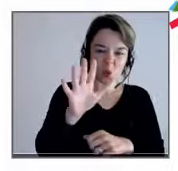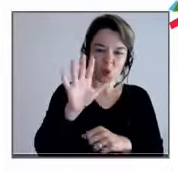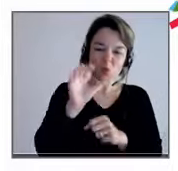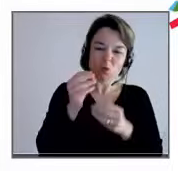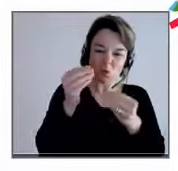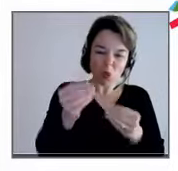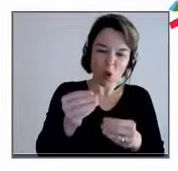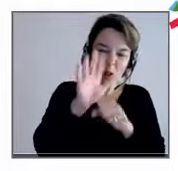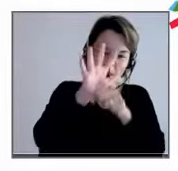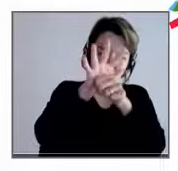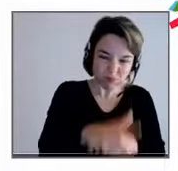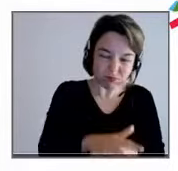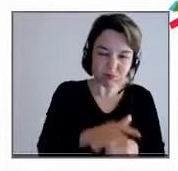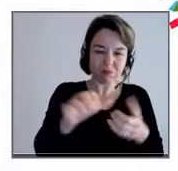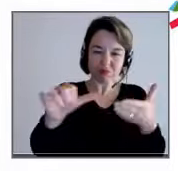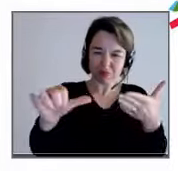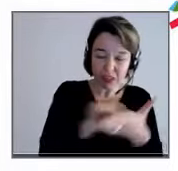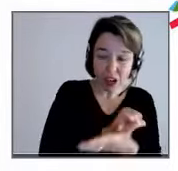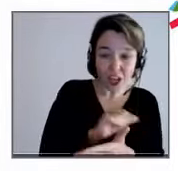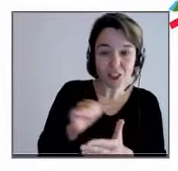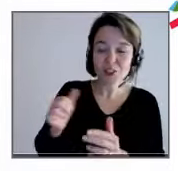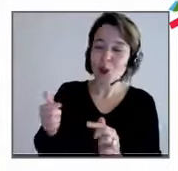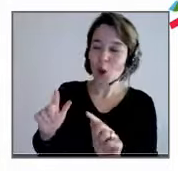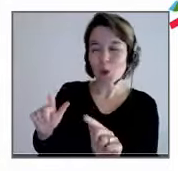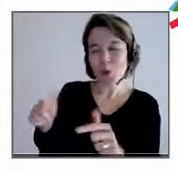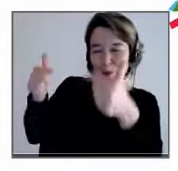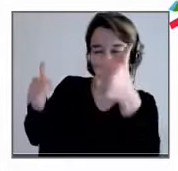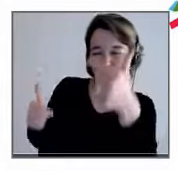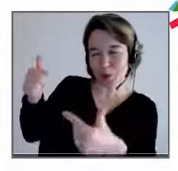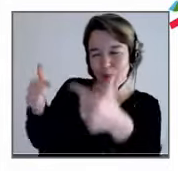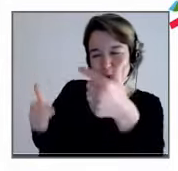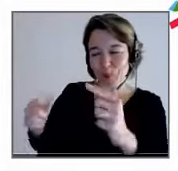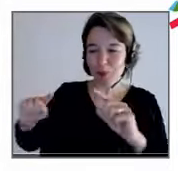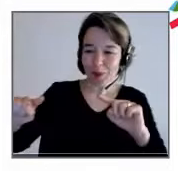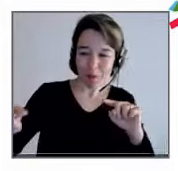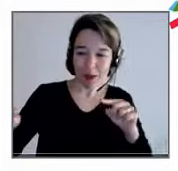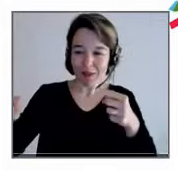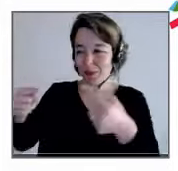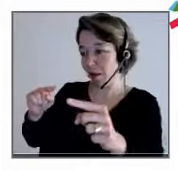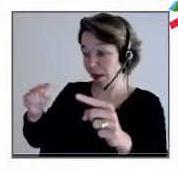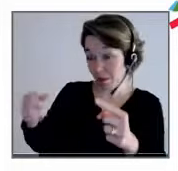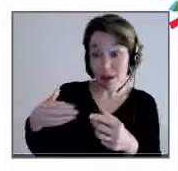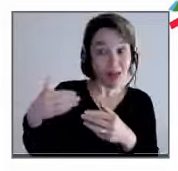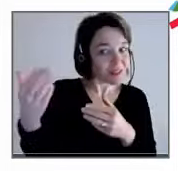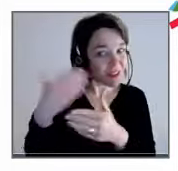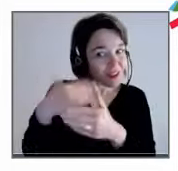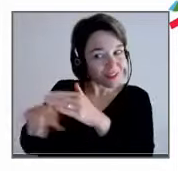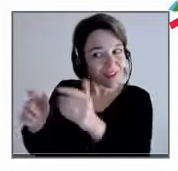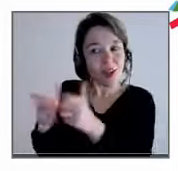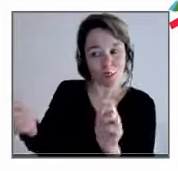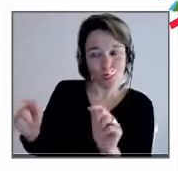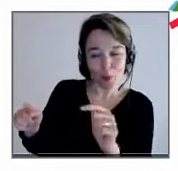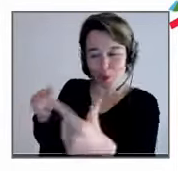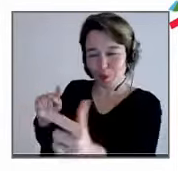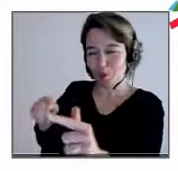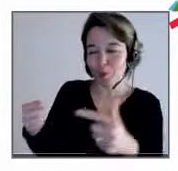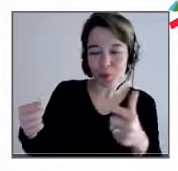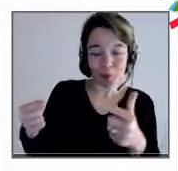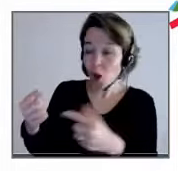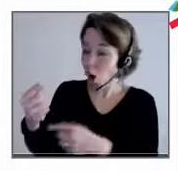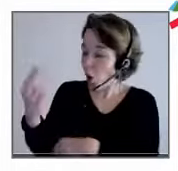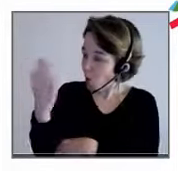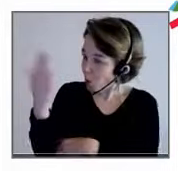y a un commun qu'on peut partager. Et dans l'entreprise, il y a du conflit qui est nécessaire, comme d'ailleurs généralement dans